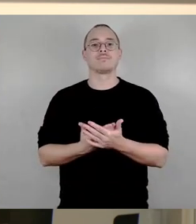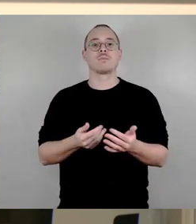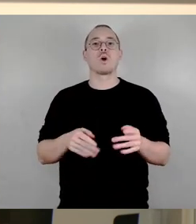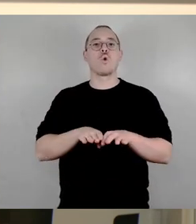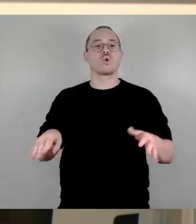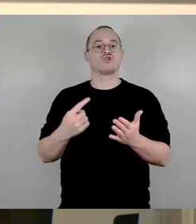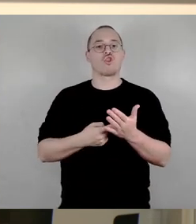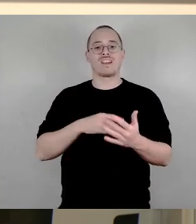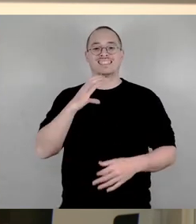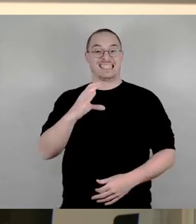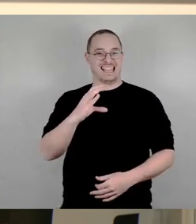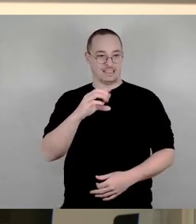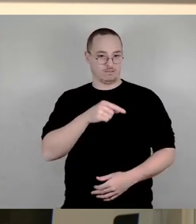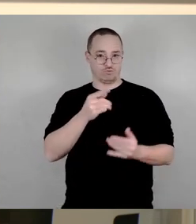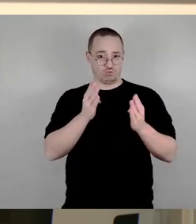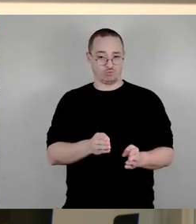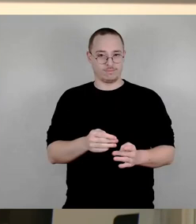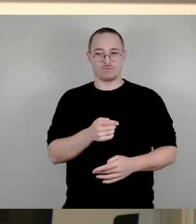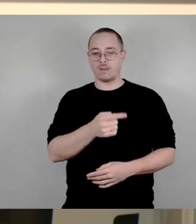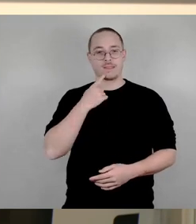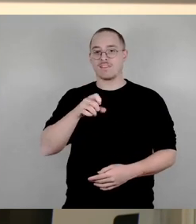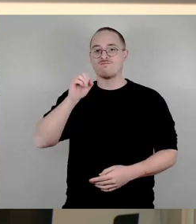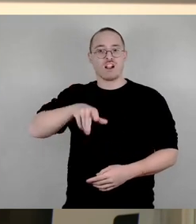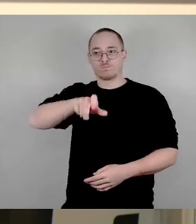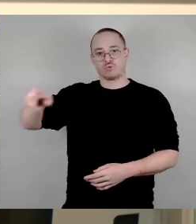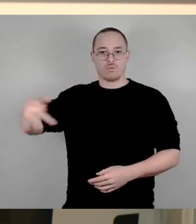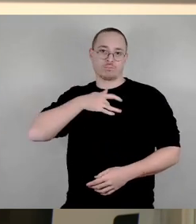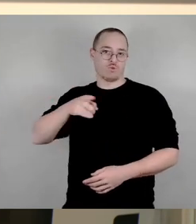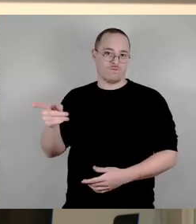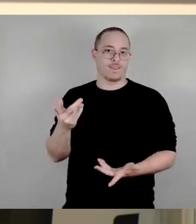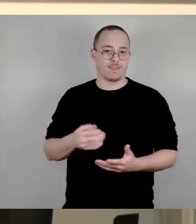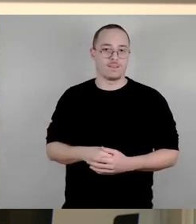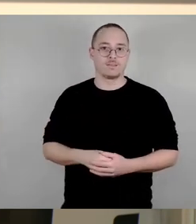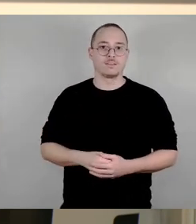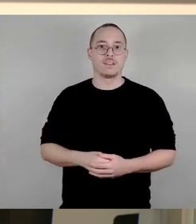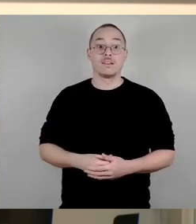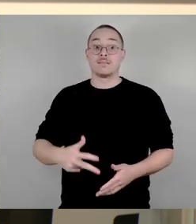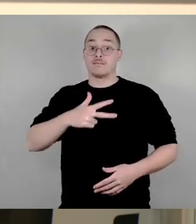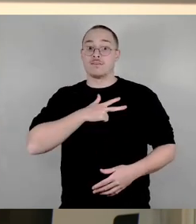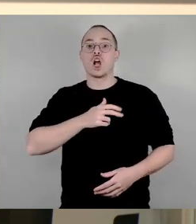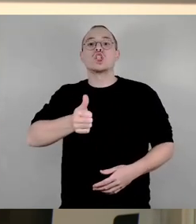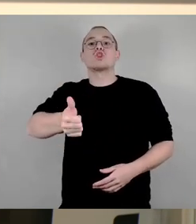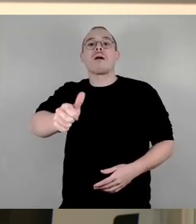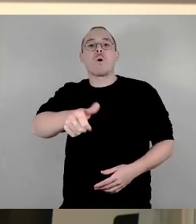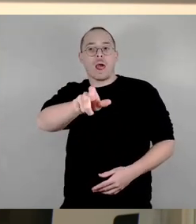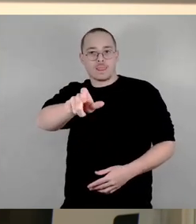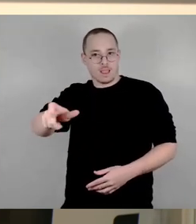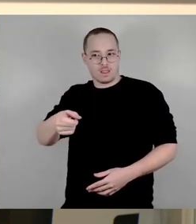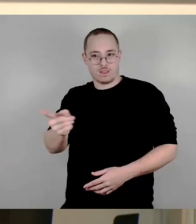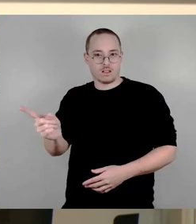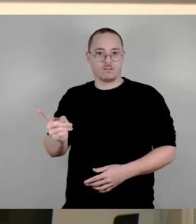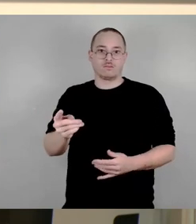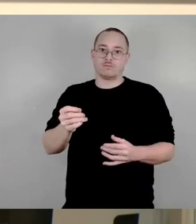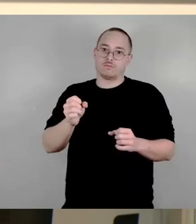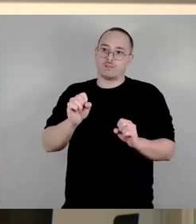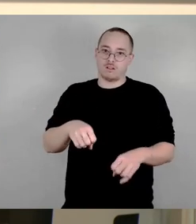Spekulanten haben genug Kapital, diese Steuer jetzt zu zahlen und später in dem Verkauf einzupreisen. Der